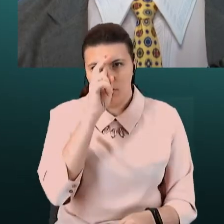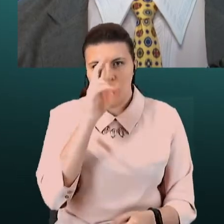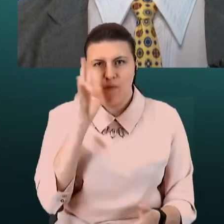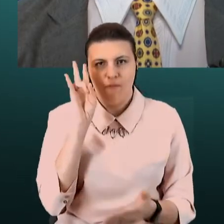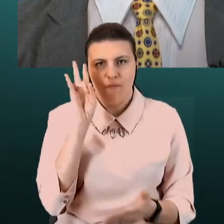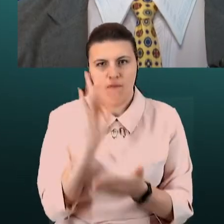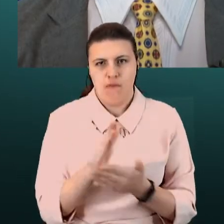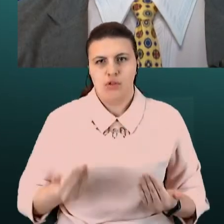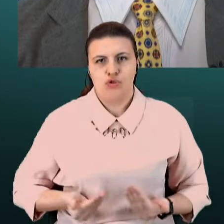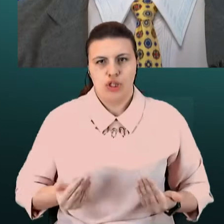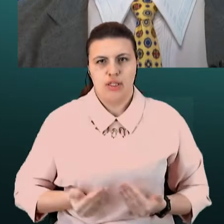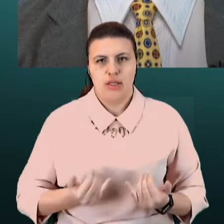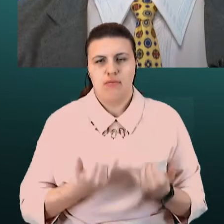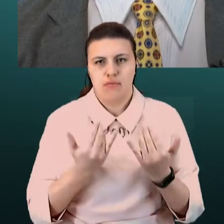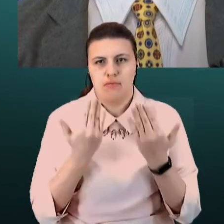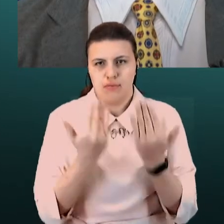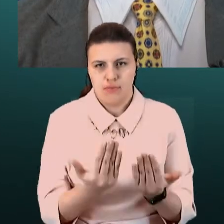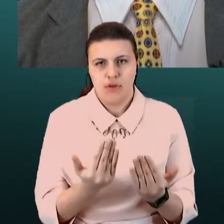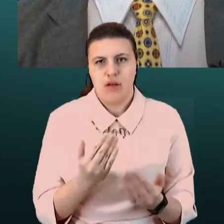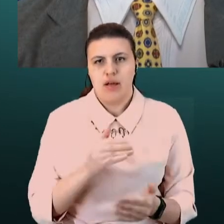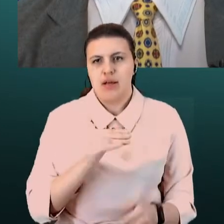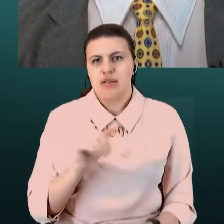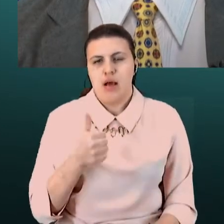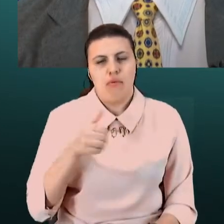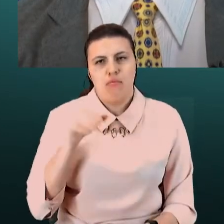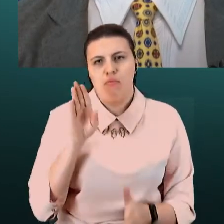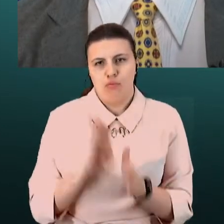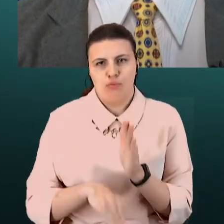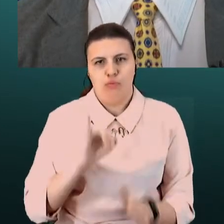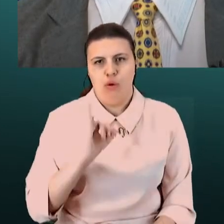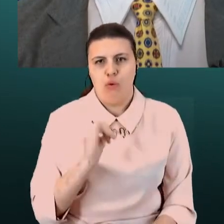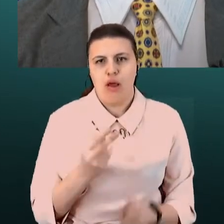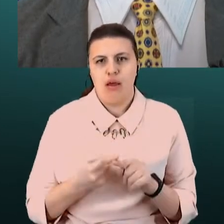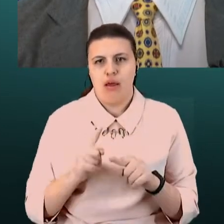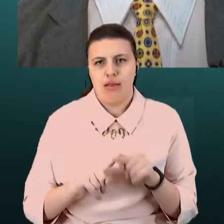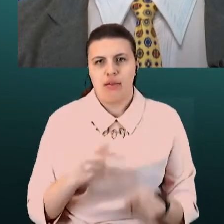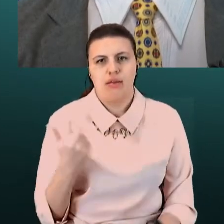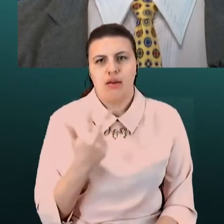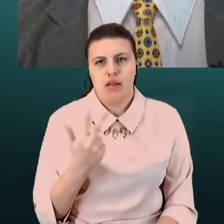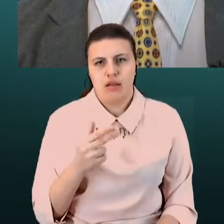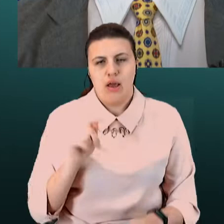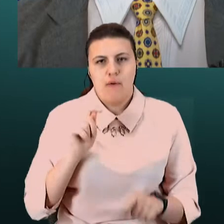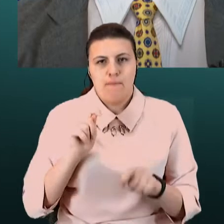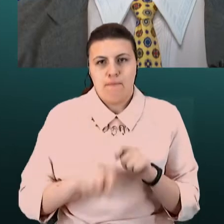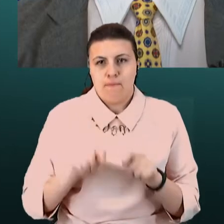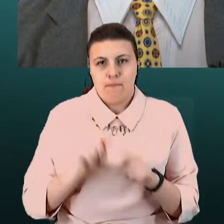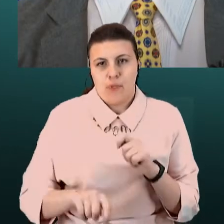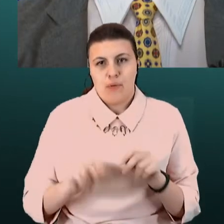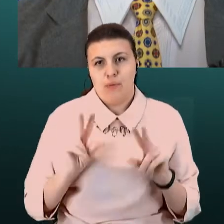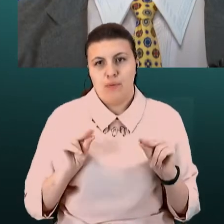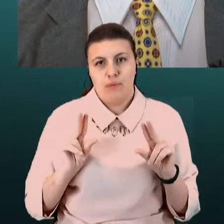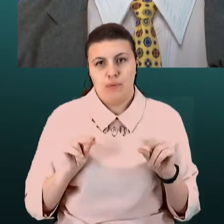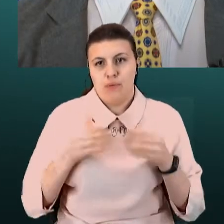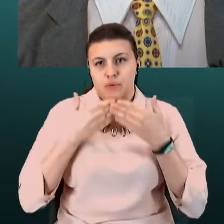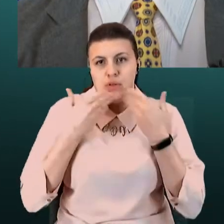предоставлено. Самий плохой – це третій сценарій, коли людина просто не здає тест на ВИЧ і по непонятним для нього причинам